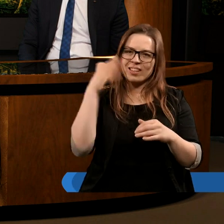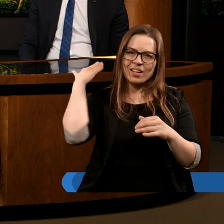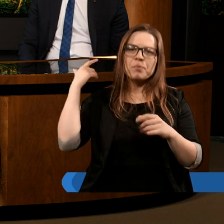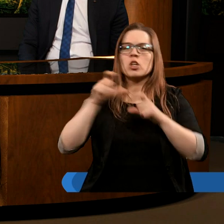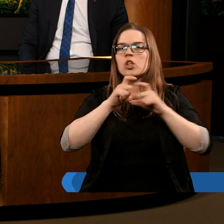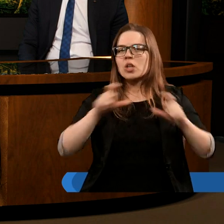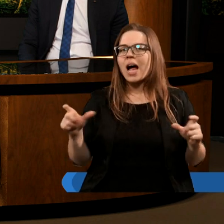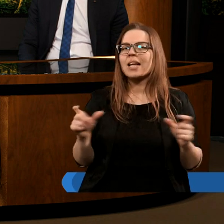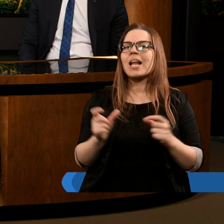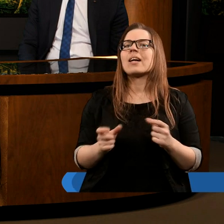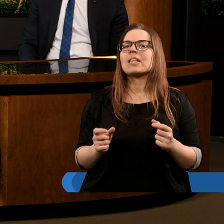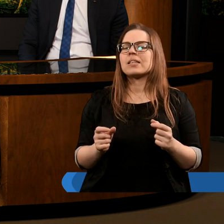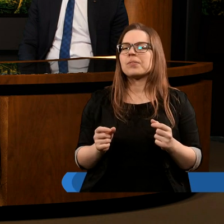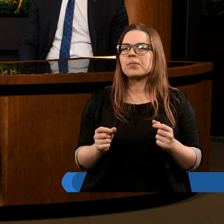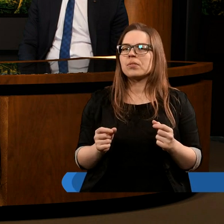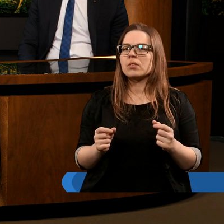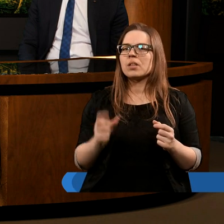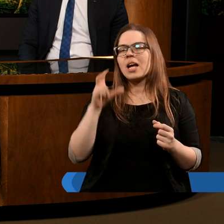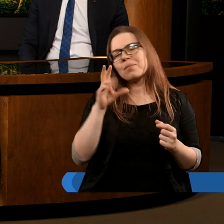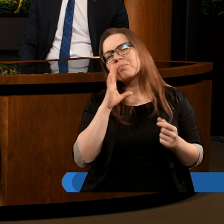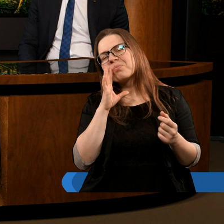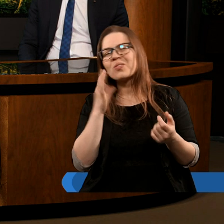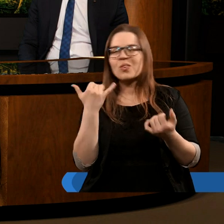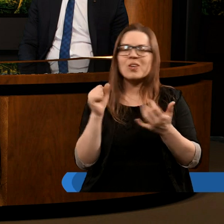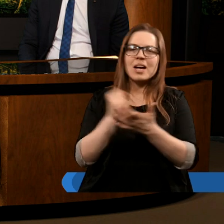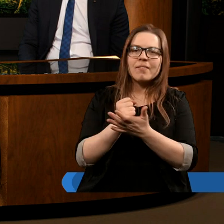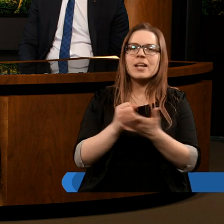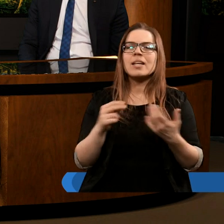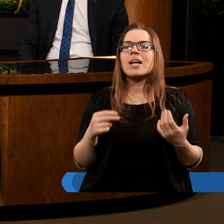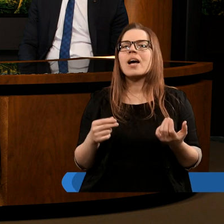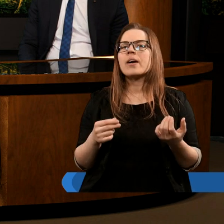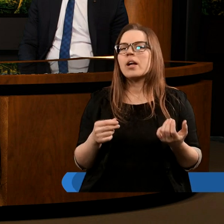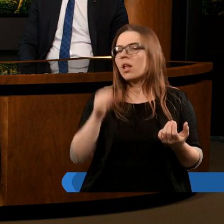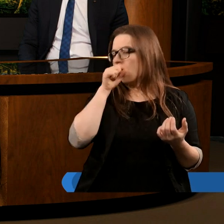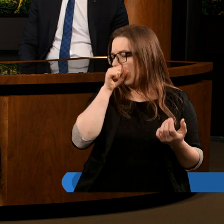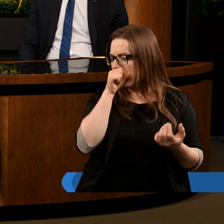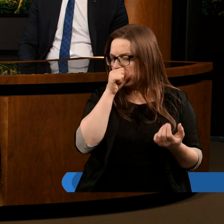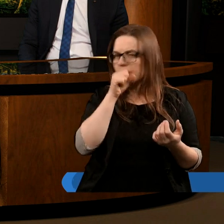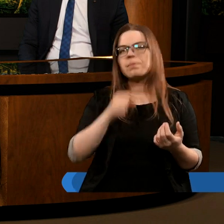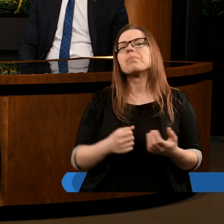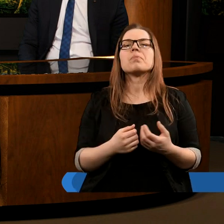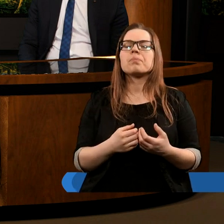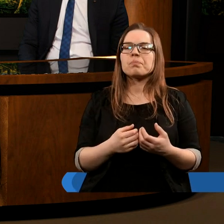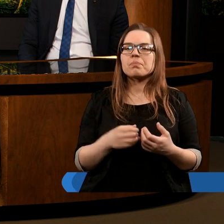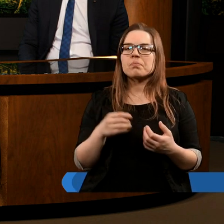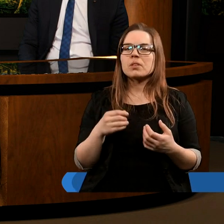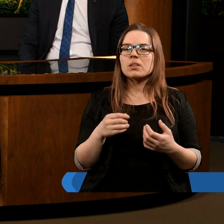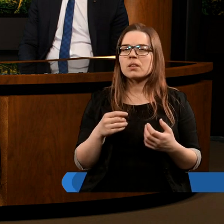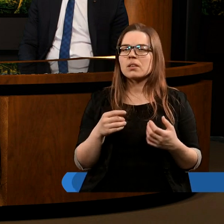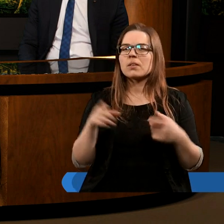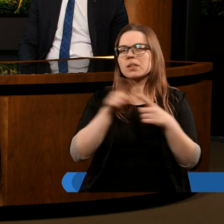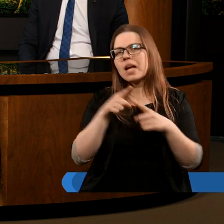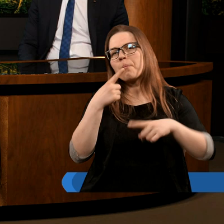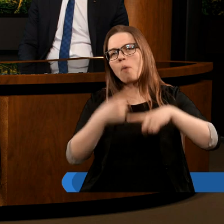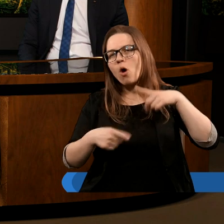czasach z powodu tego, że szerzyły się herezje nestoriańskie, a więc Justynian to zrobił ze względu